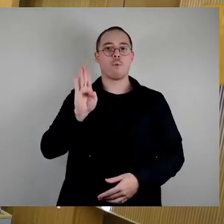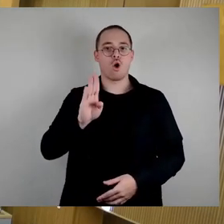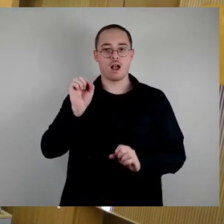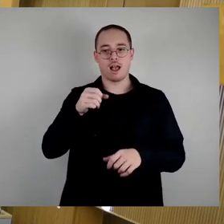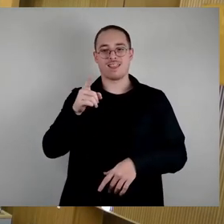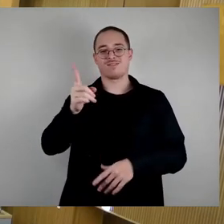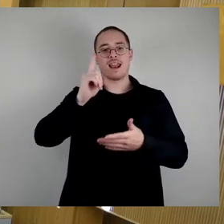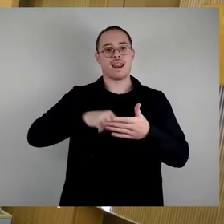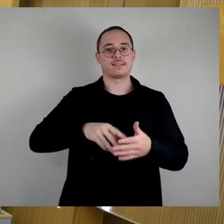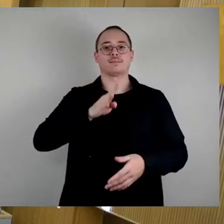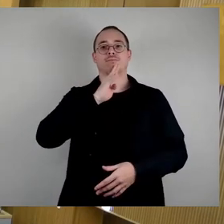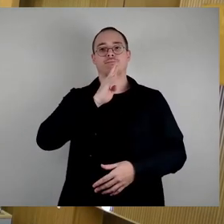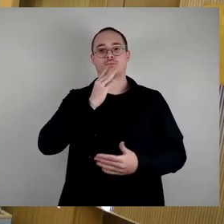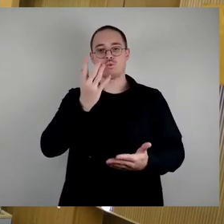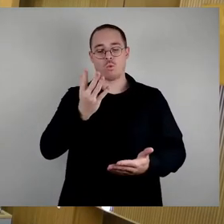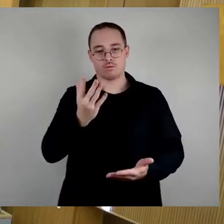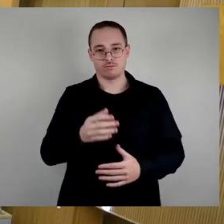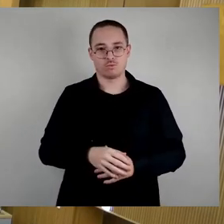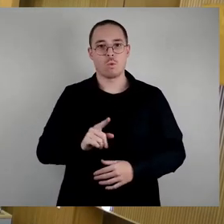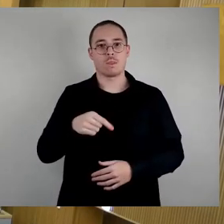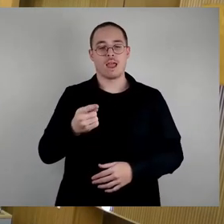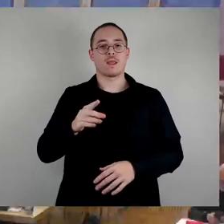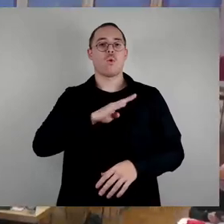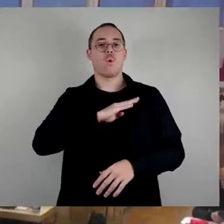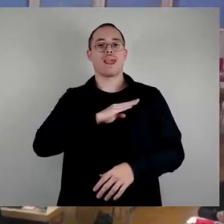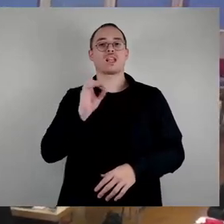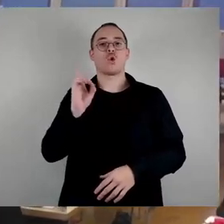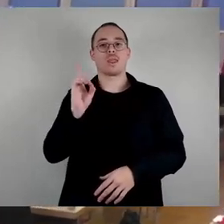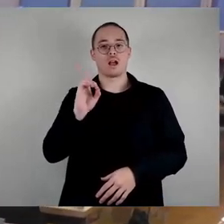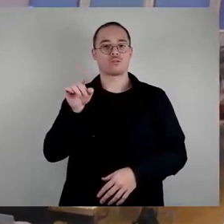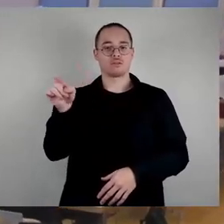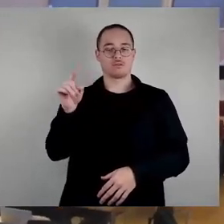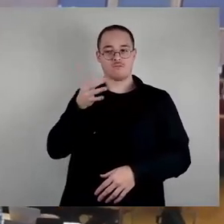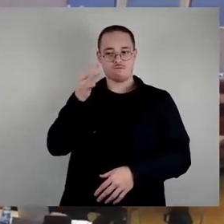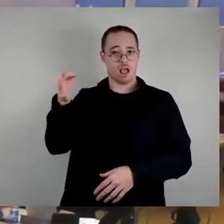wird Kollege Thunhauser noch kurz auf die Frage antworten. Dann gehen wir zur Abstimmung. Bitte schön.